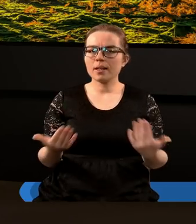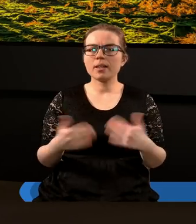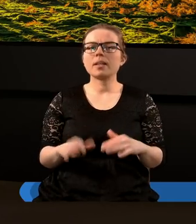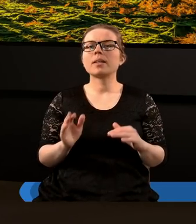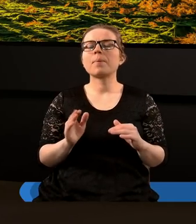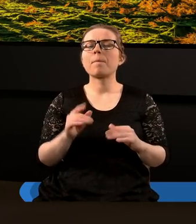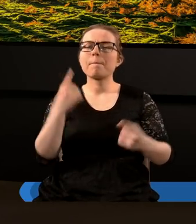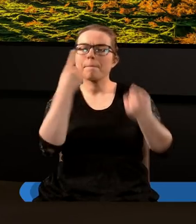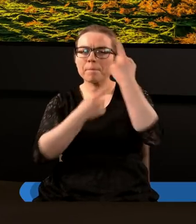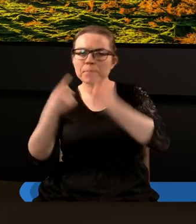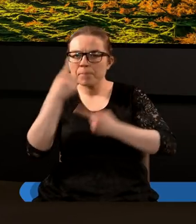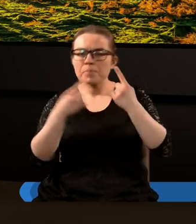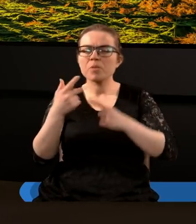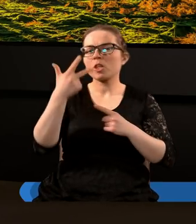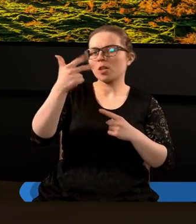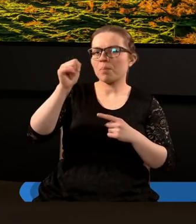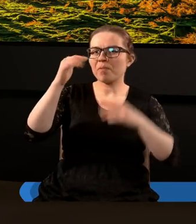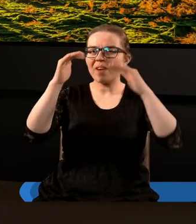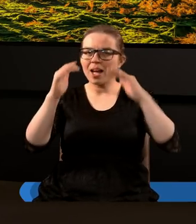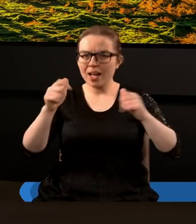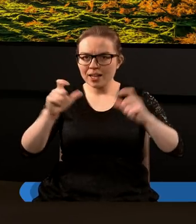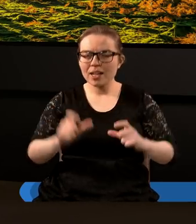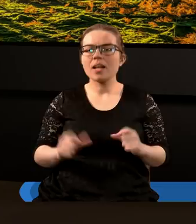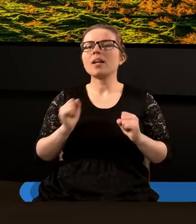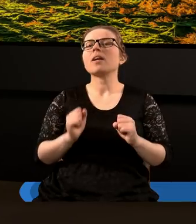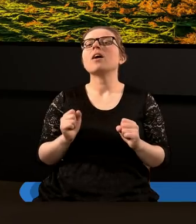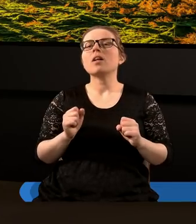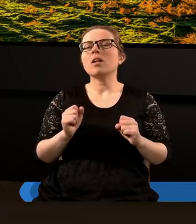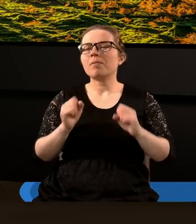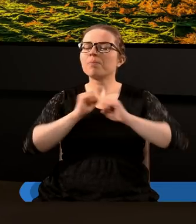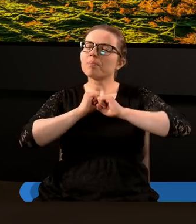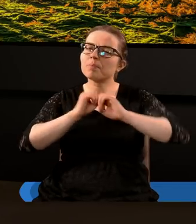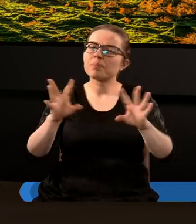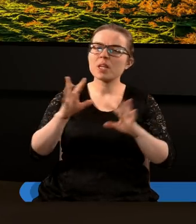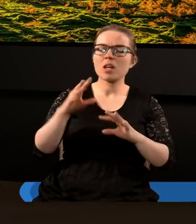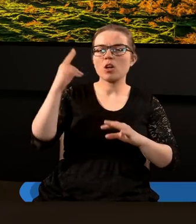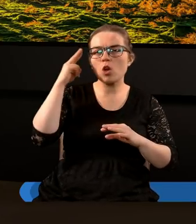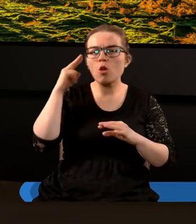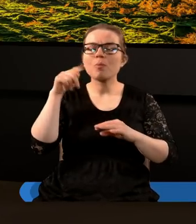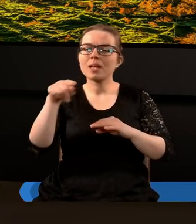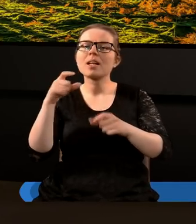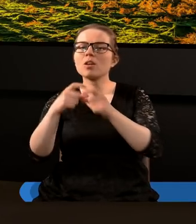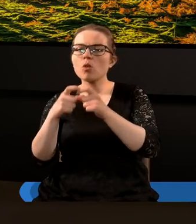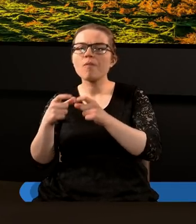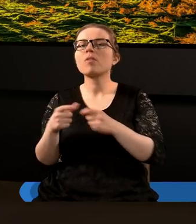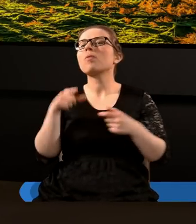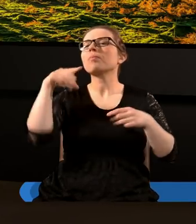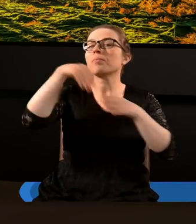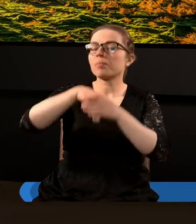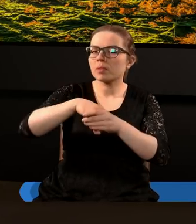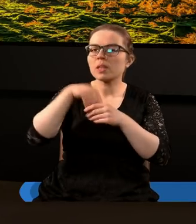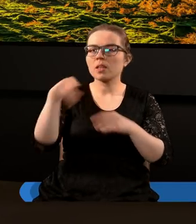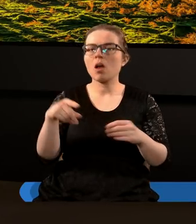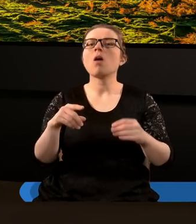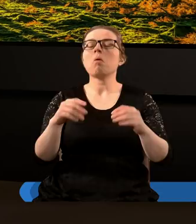rozważali pierwsze trzy wersety, byśmy wyjaśnili właśnie, co w tych wersetach się znajduje, bo one